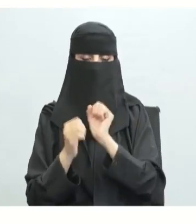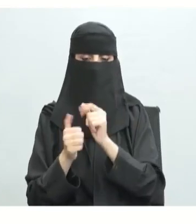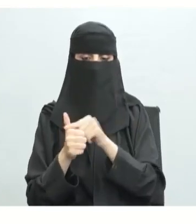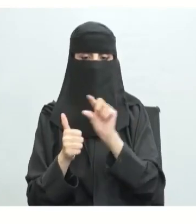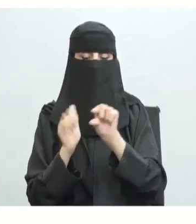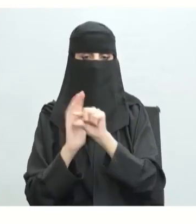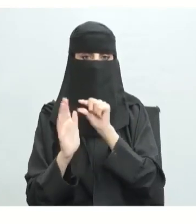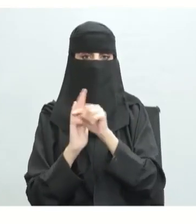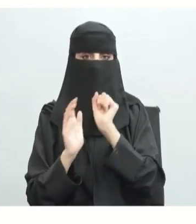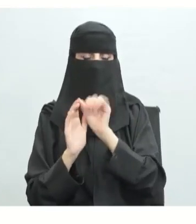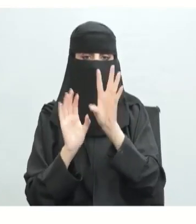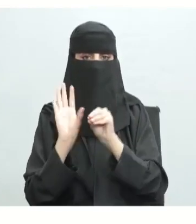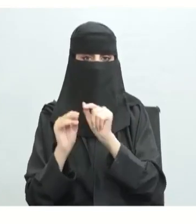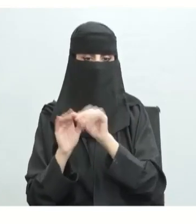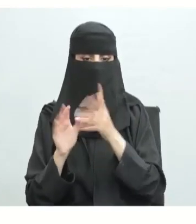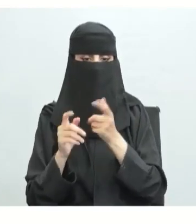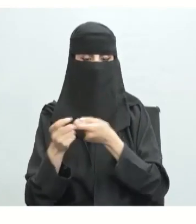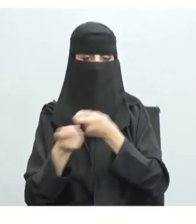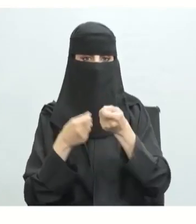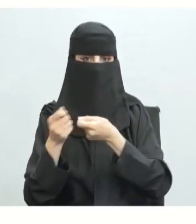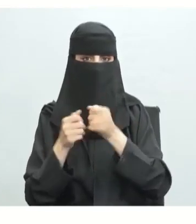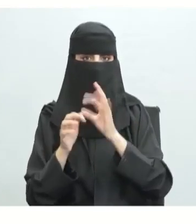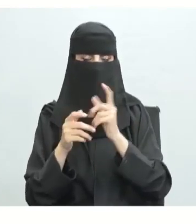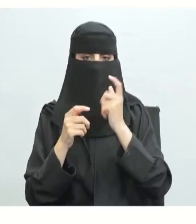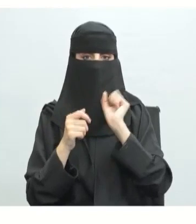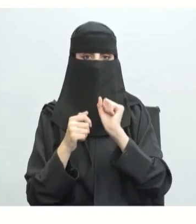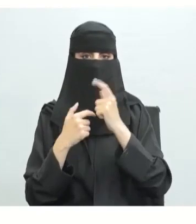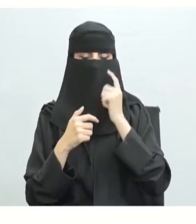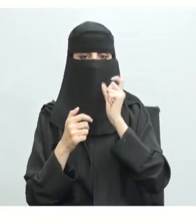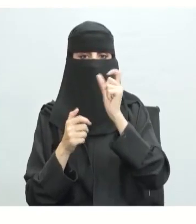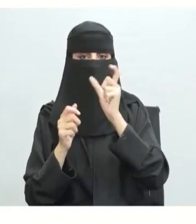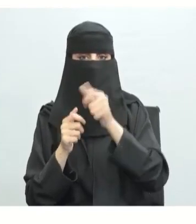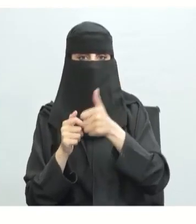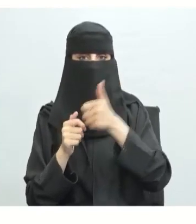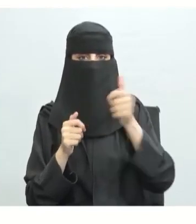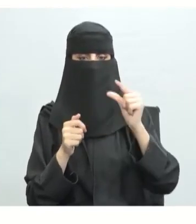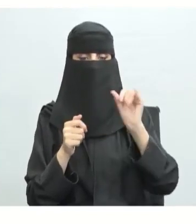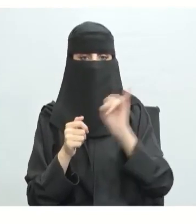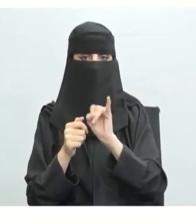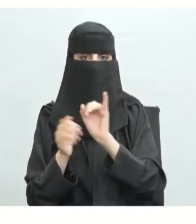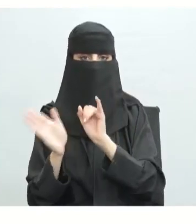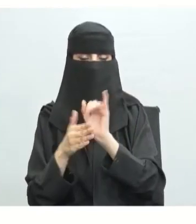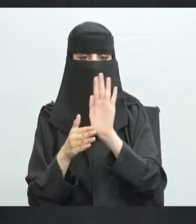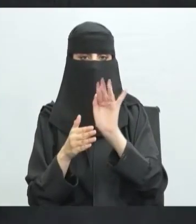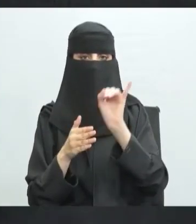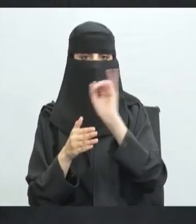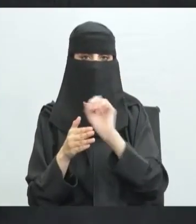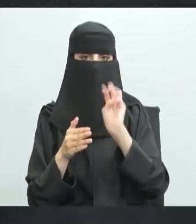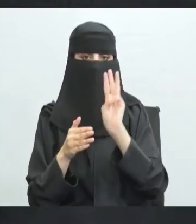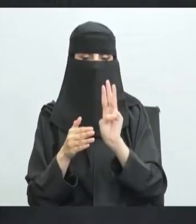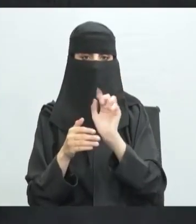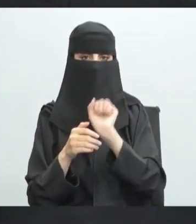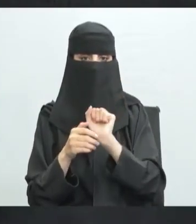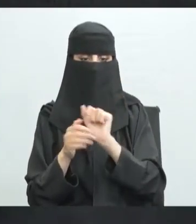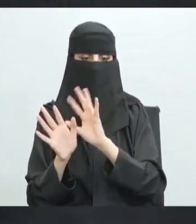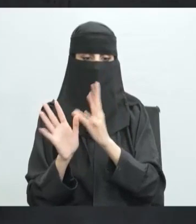هو اقتصاد السوق أو نظرية آدم سميث الاقتصادية أو تدخل الدولة في السوق هذا الموضوع الذي يتحدث عنه